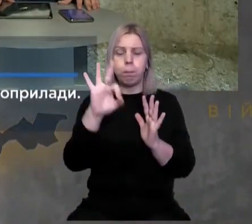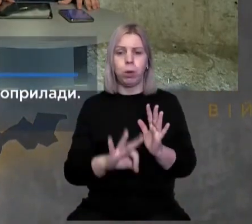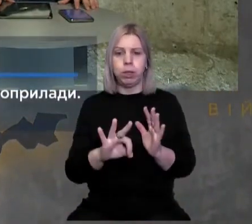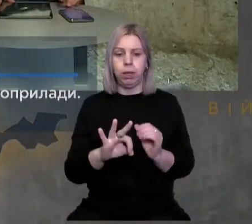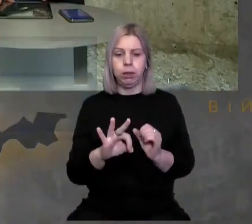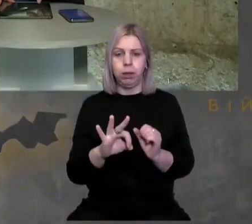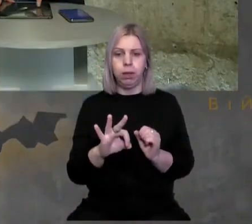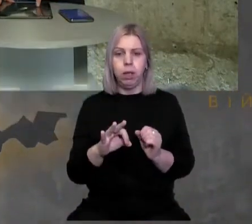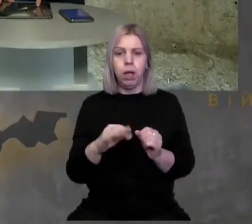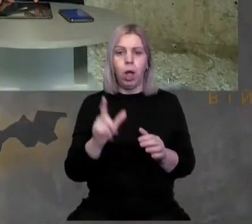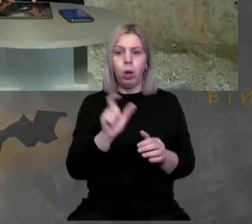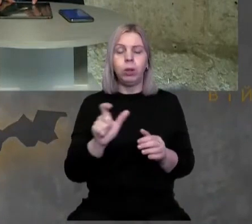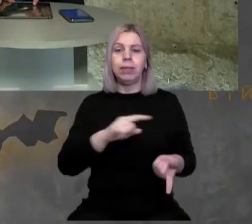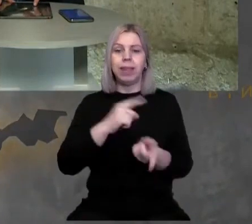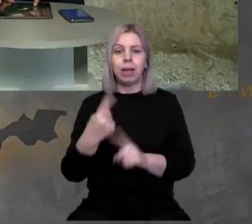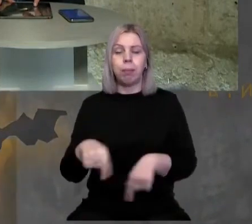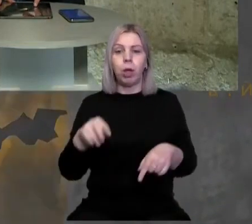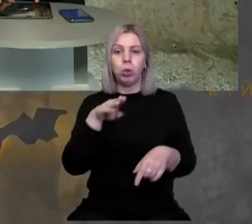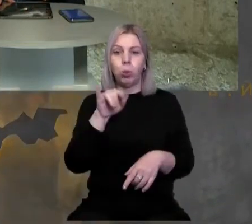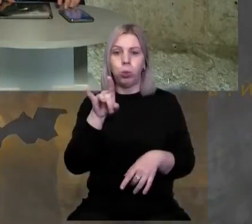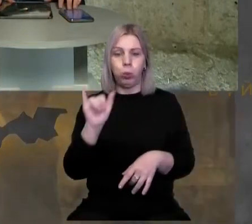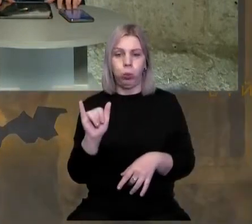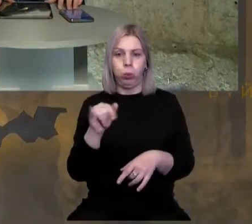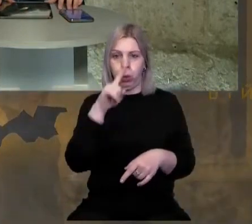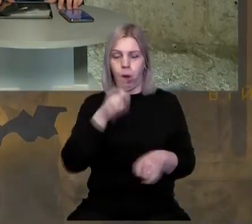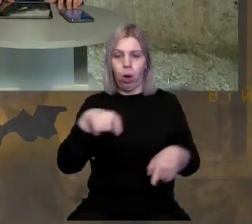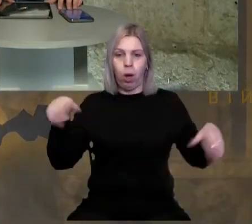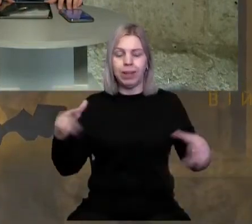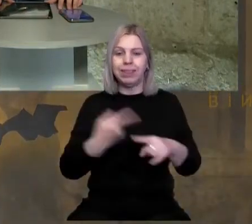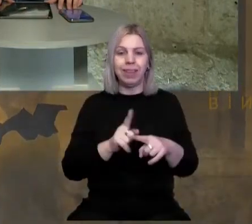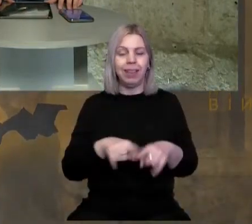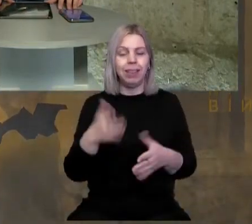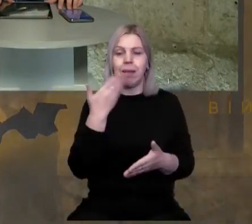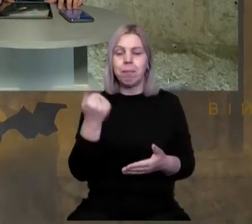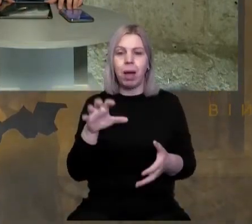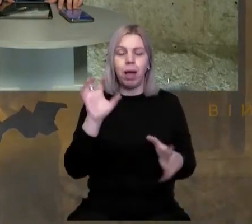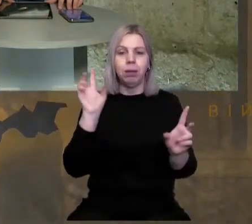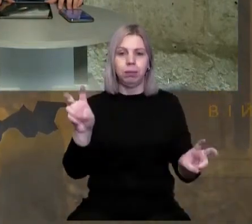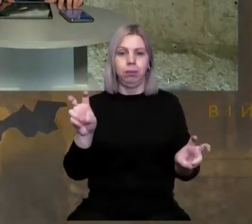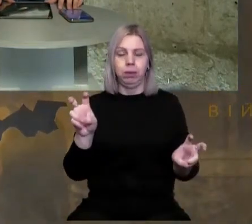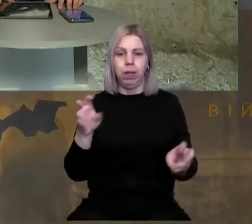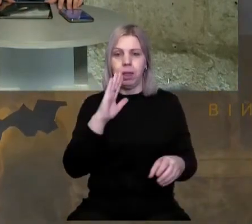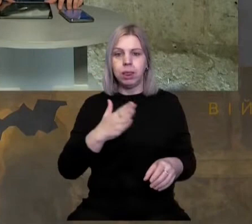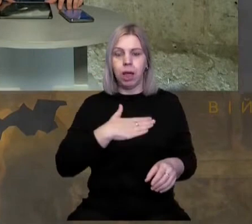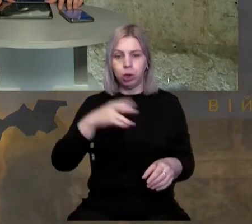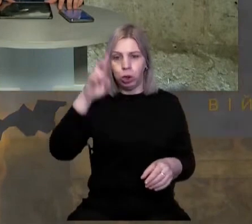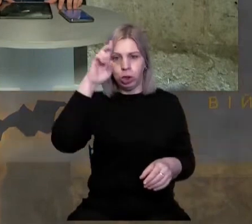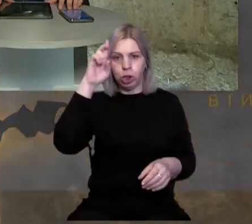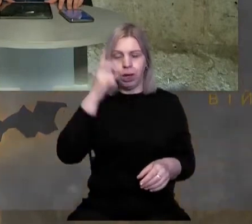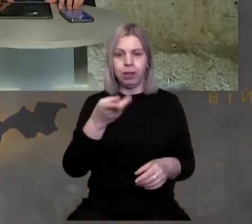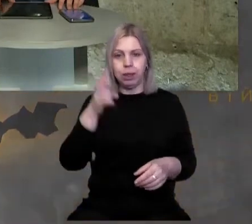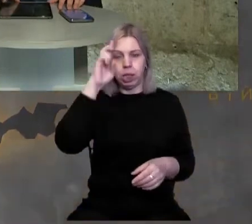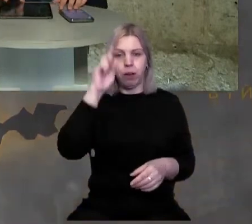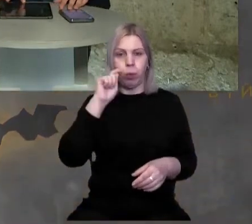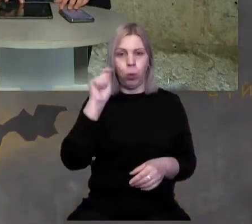мешканців Закарпаття, Туру – це не є символом нашої державності,